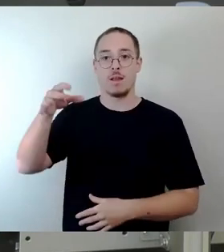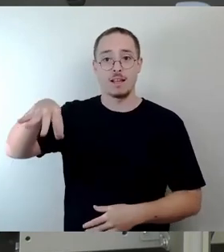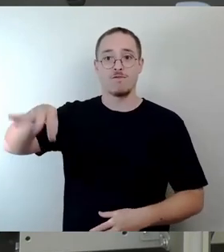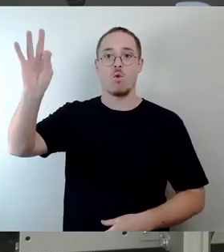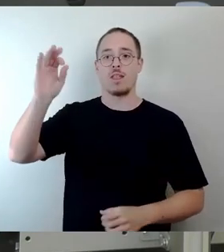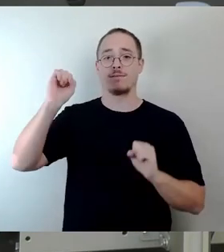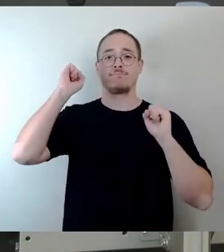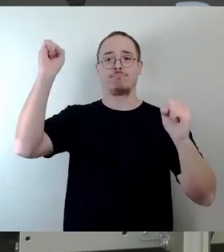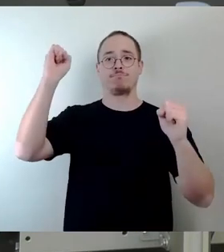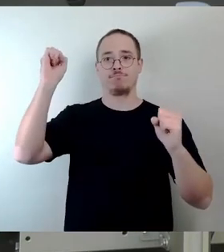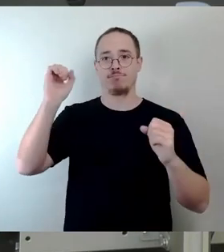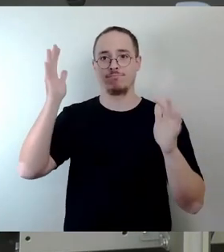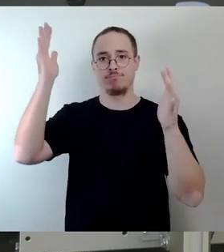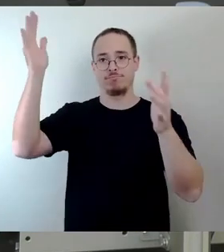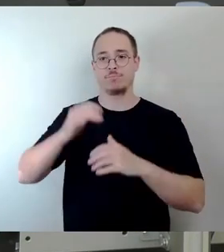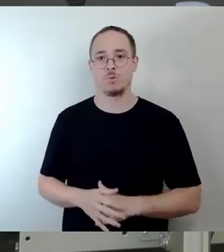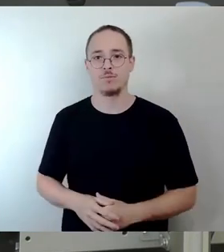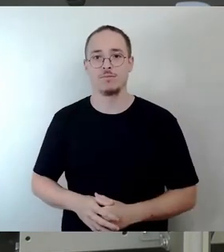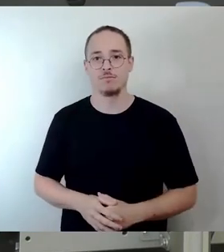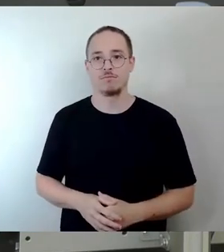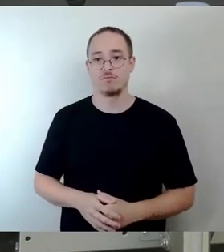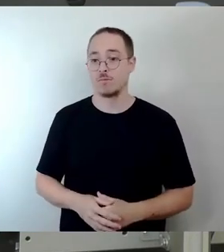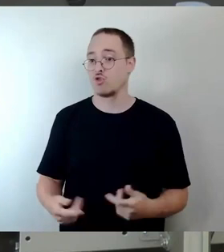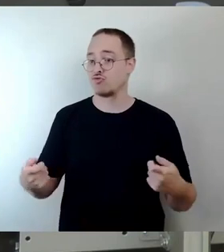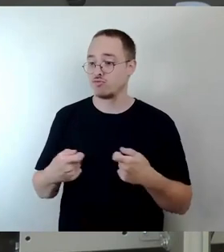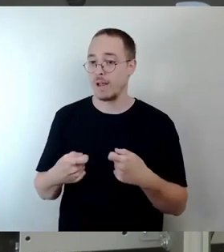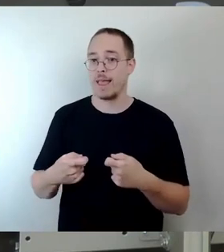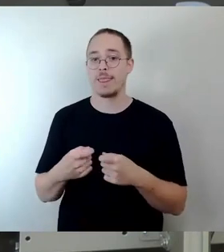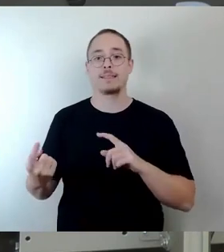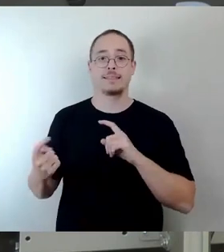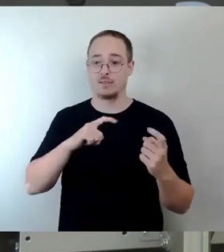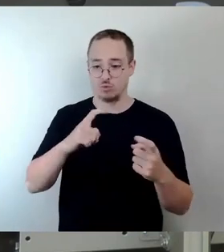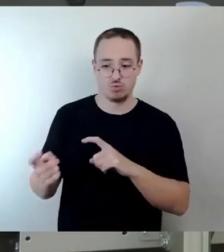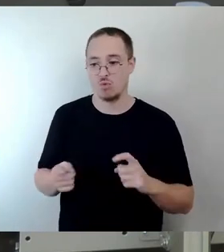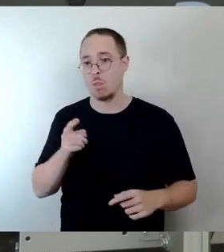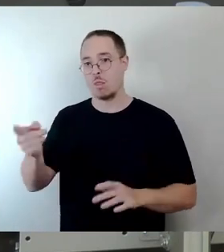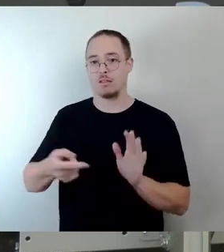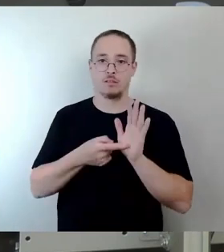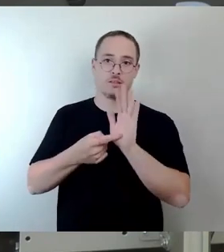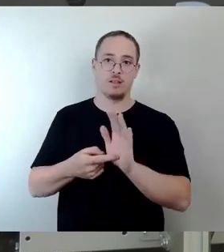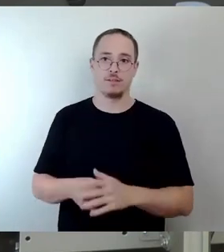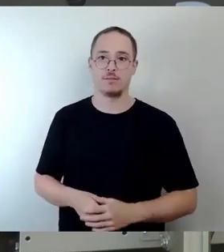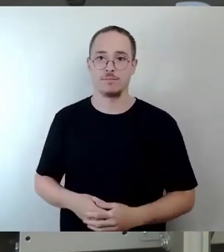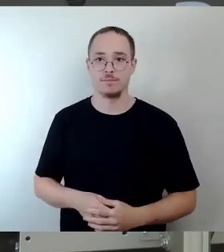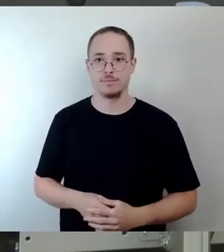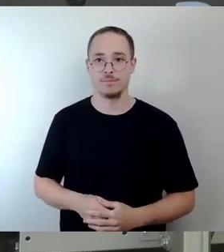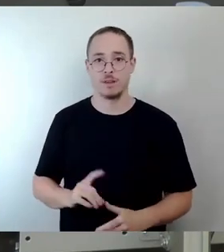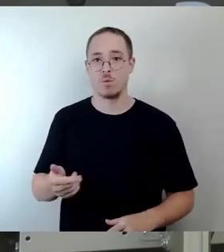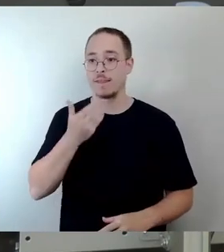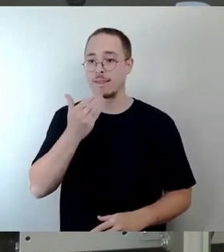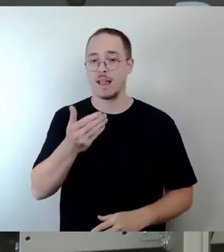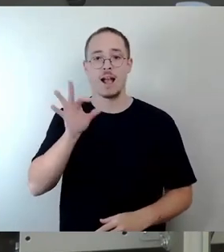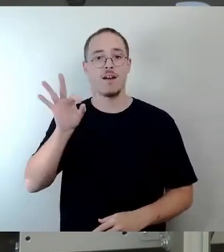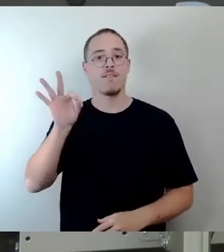eine spannende, unsere Diskussion anregende 14. der Australie gezeigt hat. Ein Dank an Frau Hilger und dem Verein